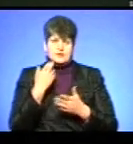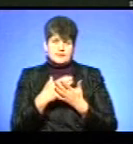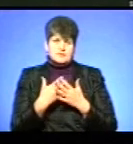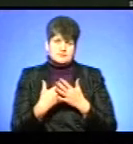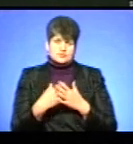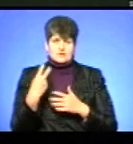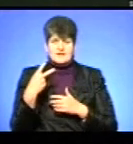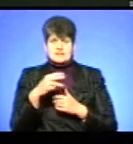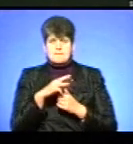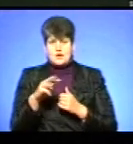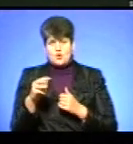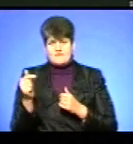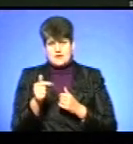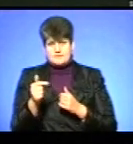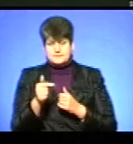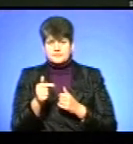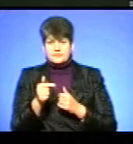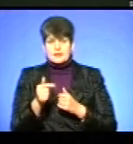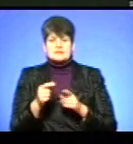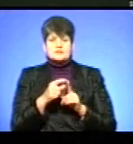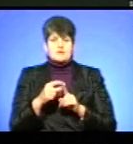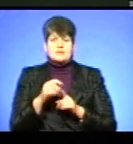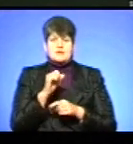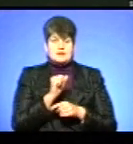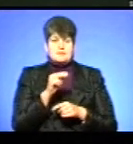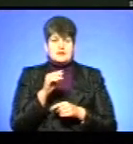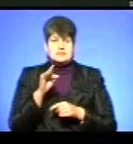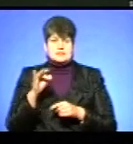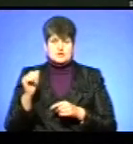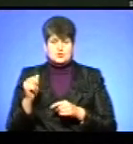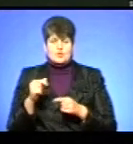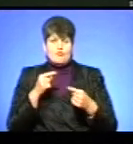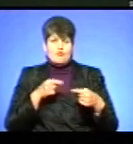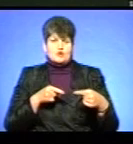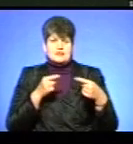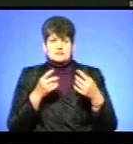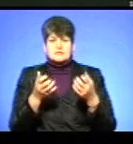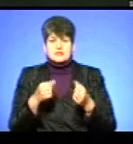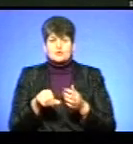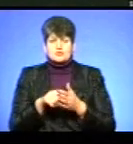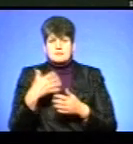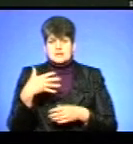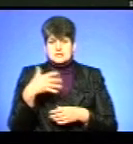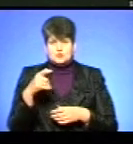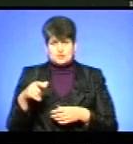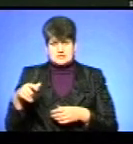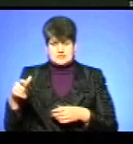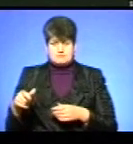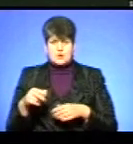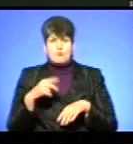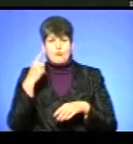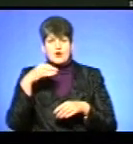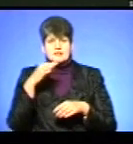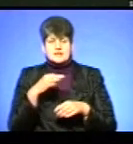близько 20 мільйонів гривень. За словами Андрія Присяжного, у протесті взяли участь 50 осіб. Поліцейський Іван